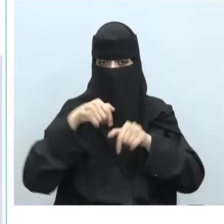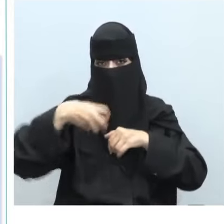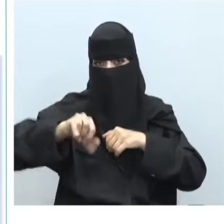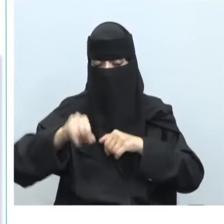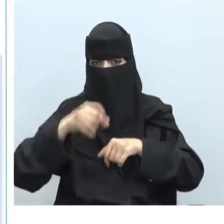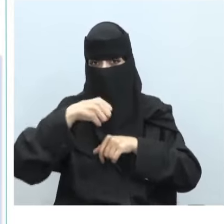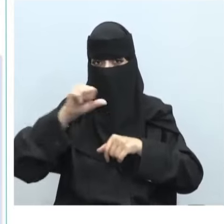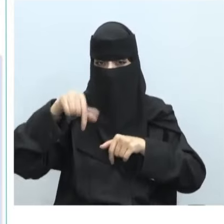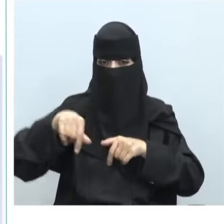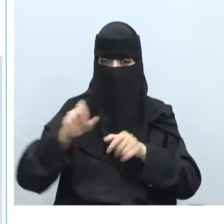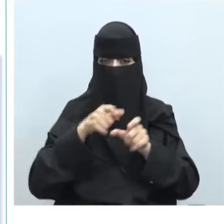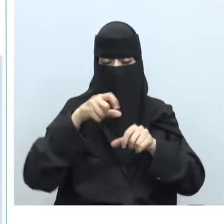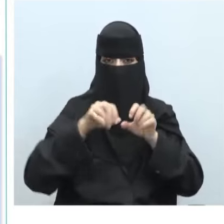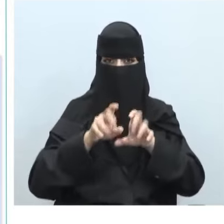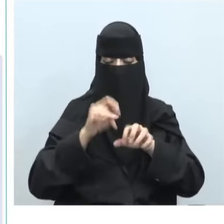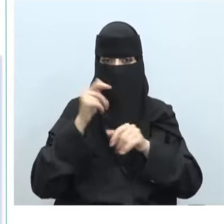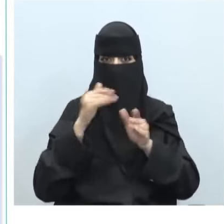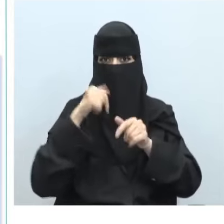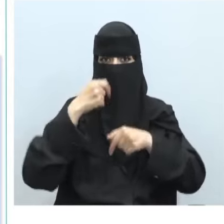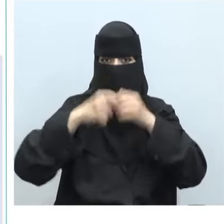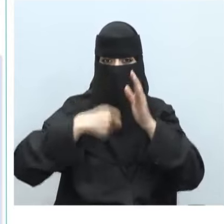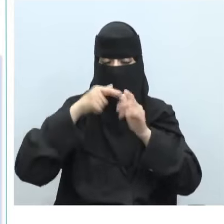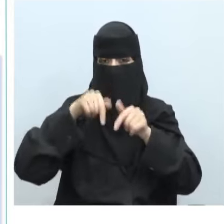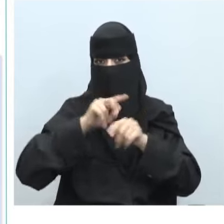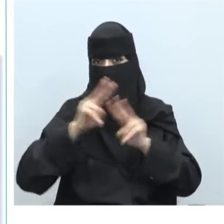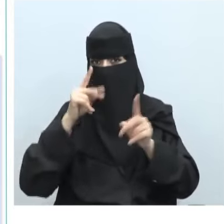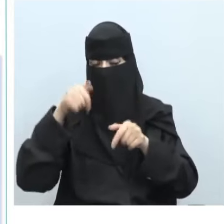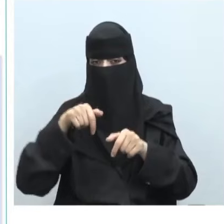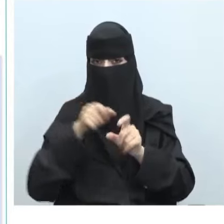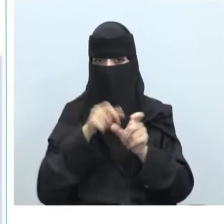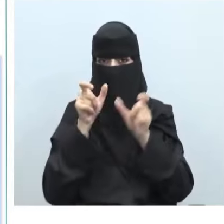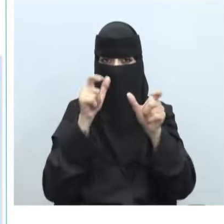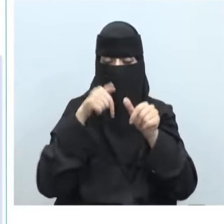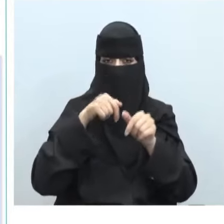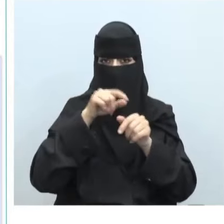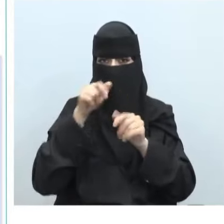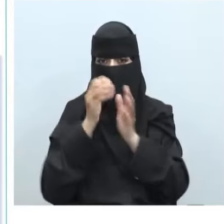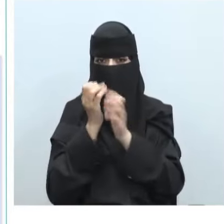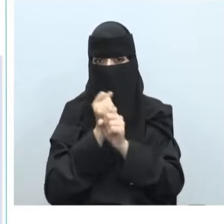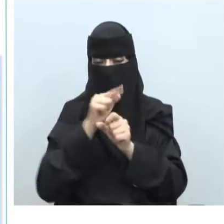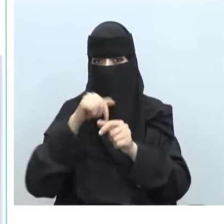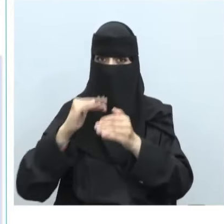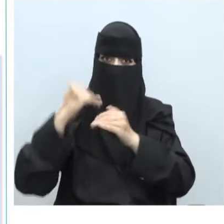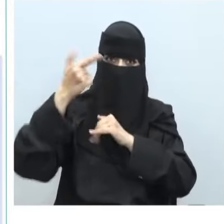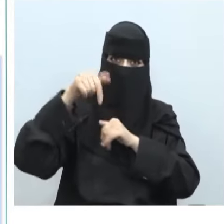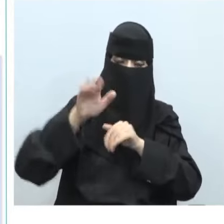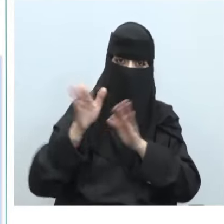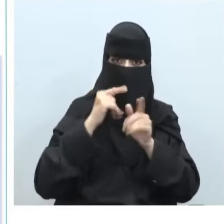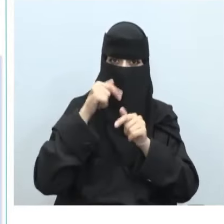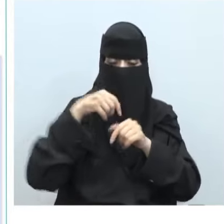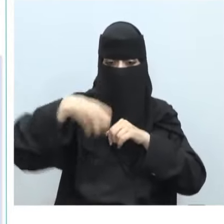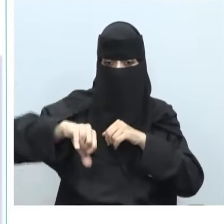بالوسائل المؤتمة التقنية ومعالجتها بغيرها من الوسائل التي تشكل أو ستشكل مستقبلا